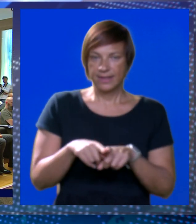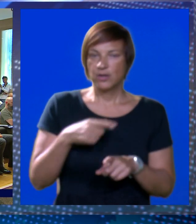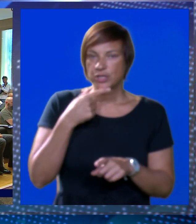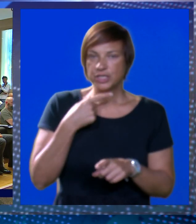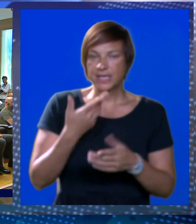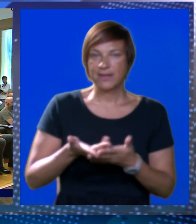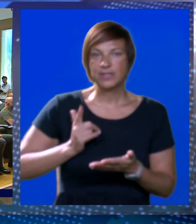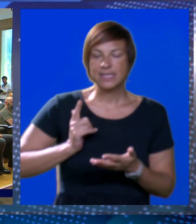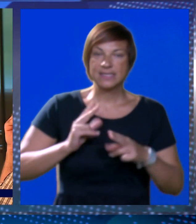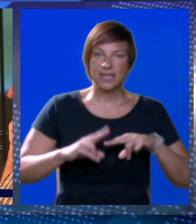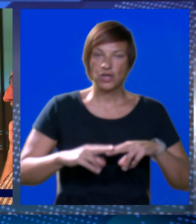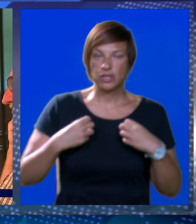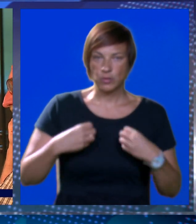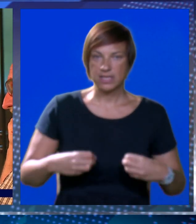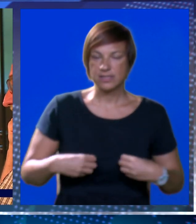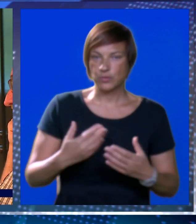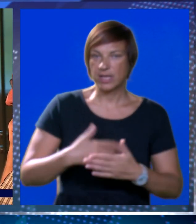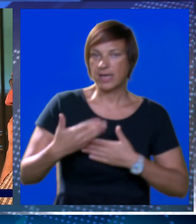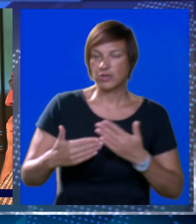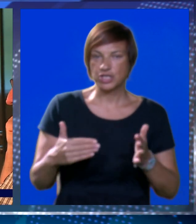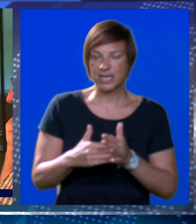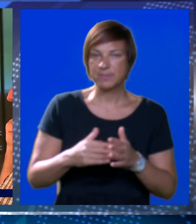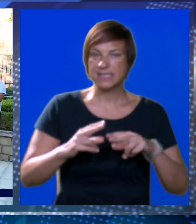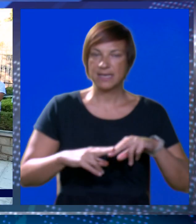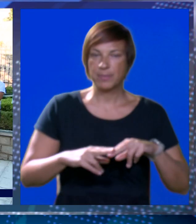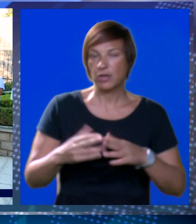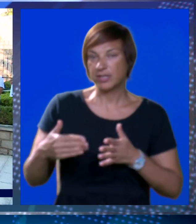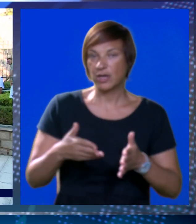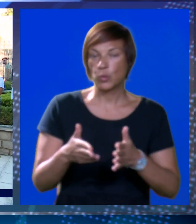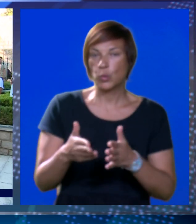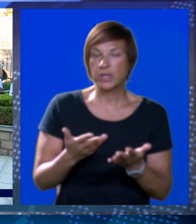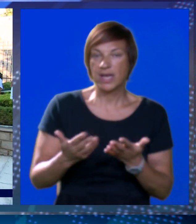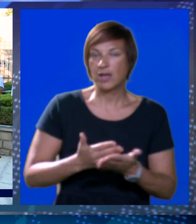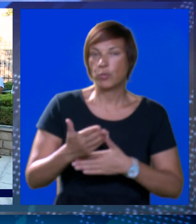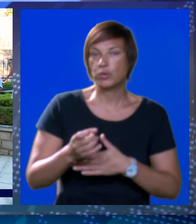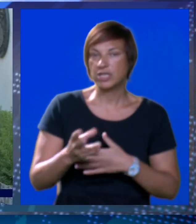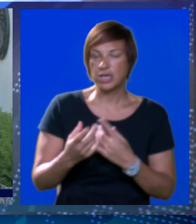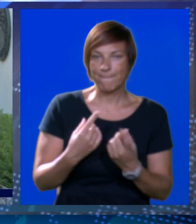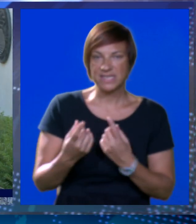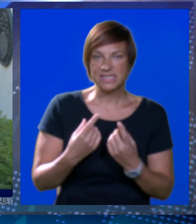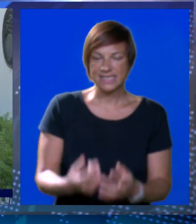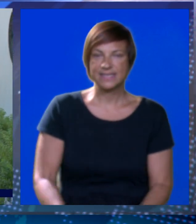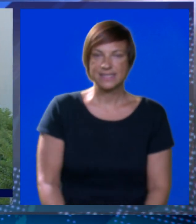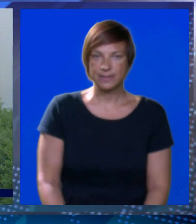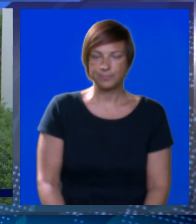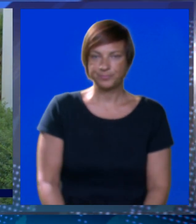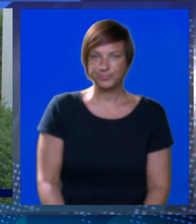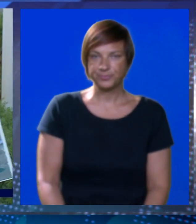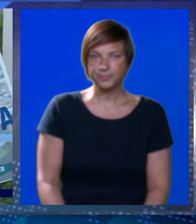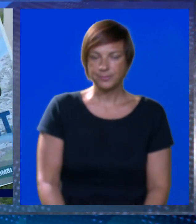također navode da se čeka odluka struke, nakon čega bi se trebalo odlučiti kuda će i kako buduća brza cesta.